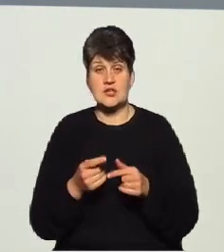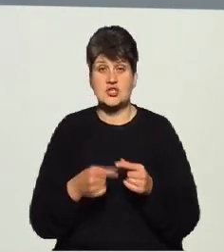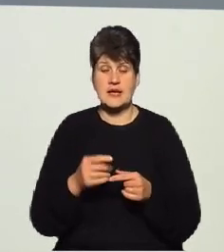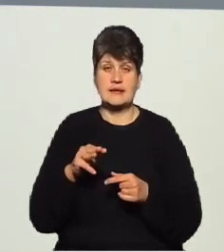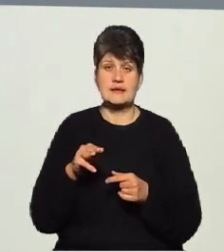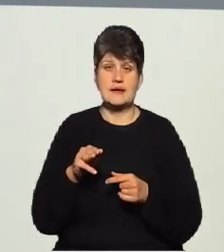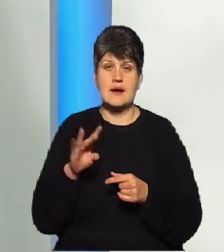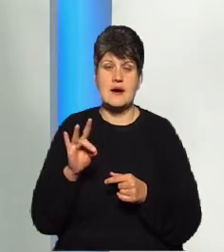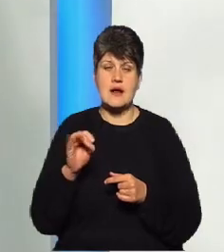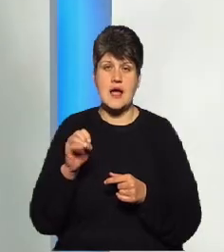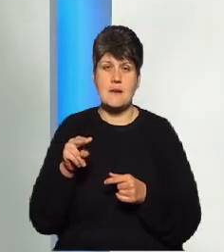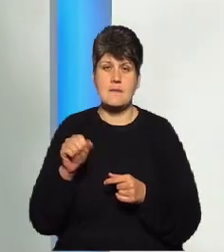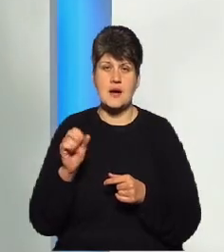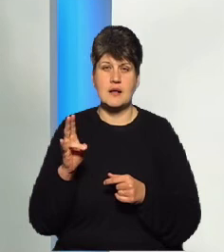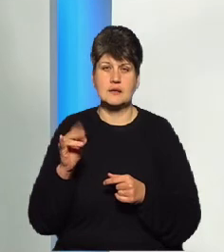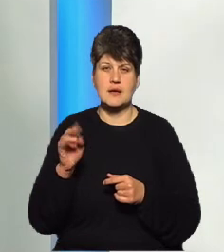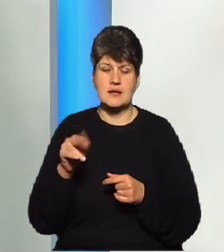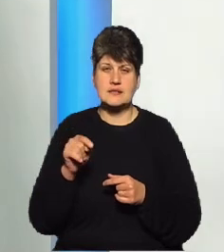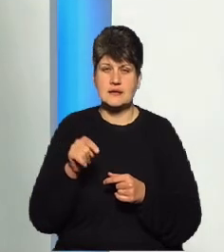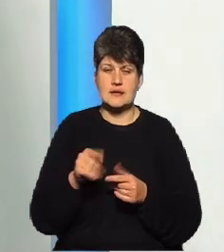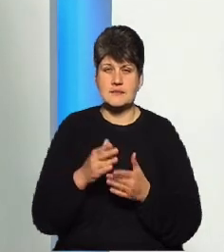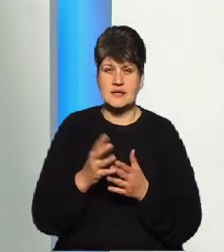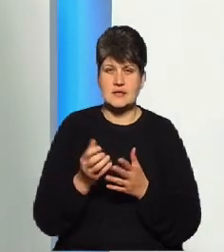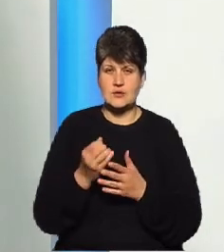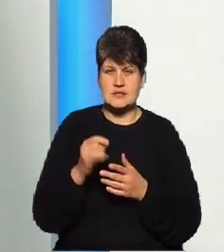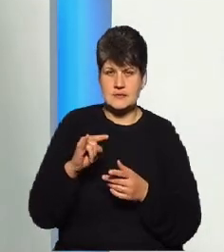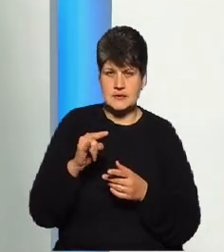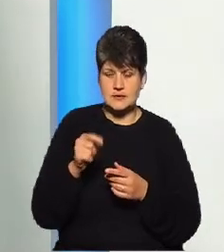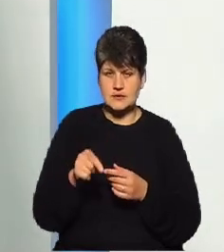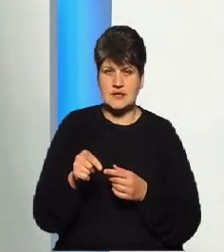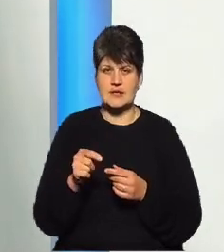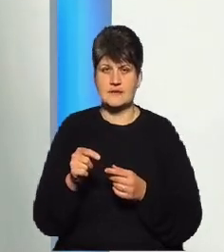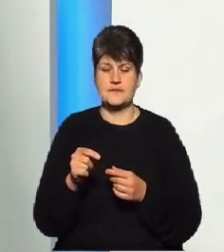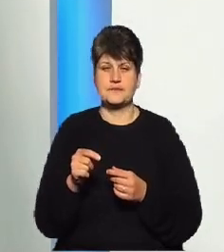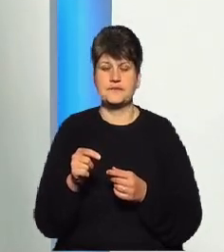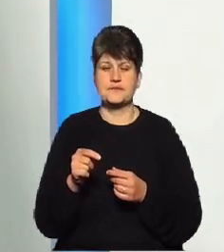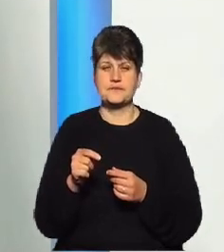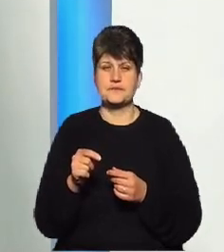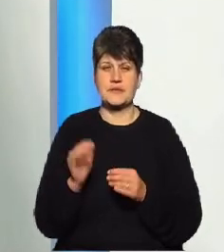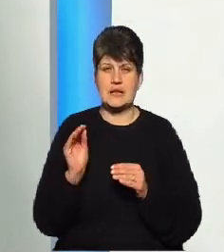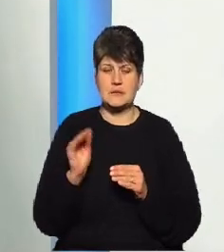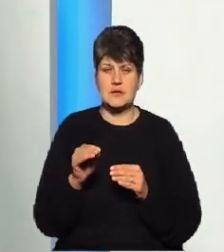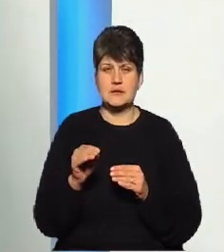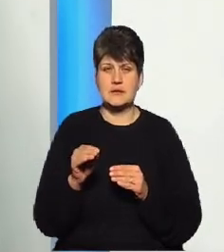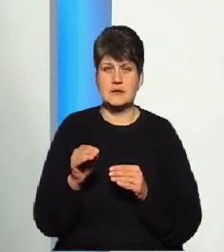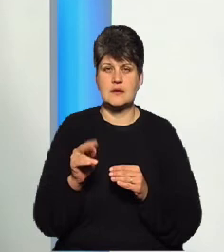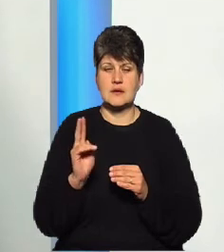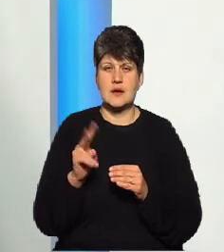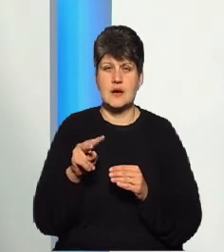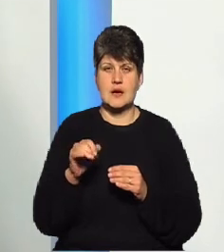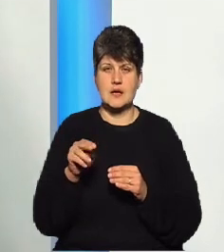трепанації знаходиться ця маленька аневризма і на шийку неї кладеться кліпс, спеціальний кліпс.